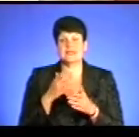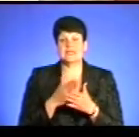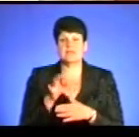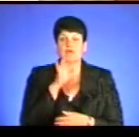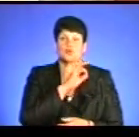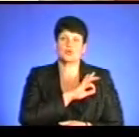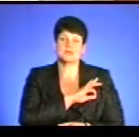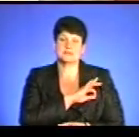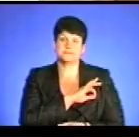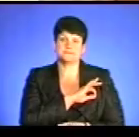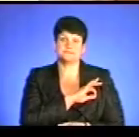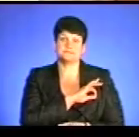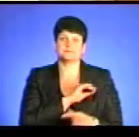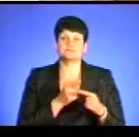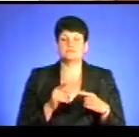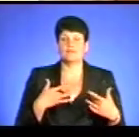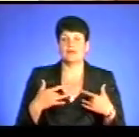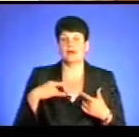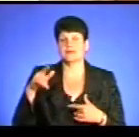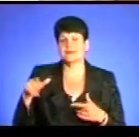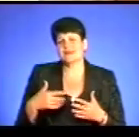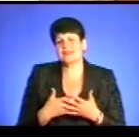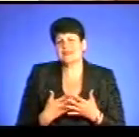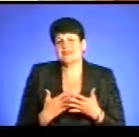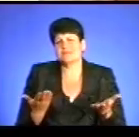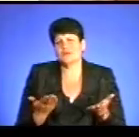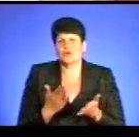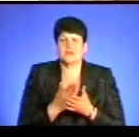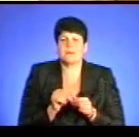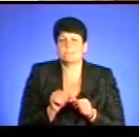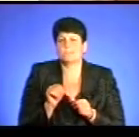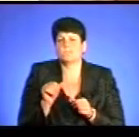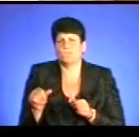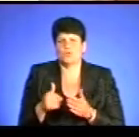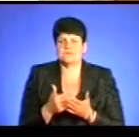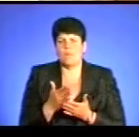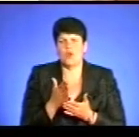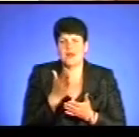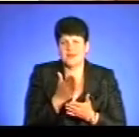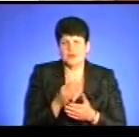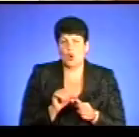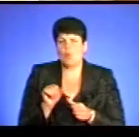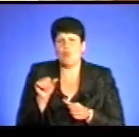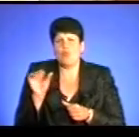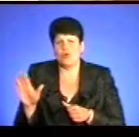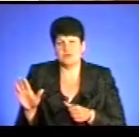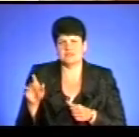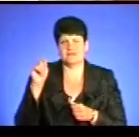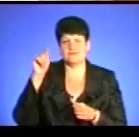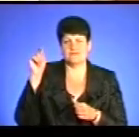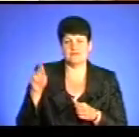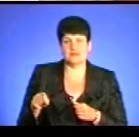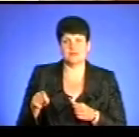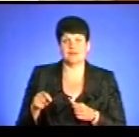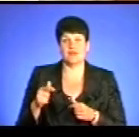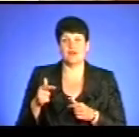таких артистів, які нібито є поза політикою, поза війною, голубавим